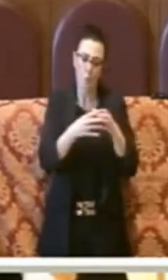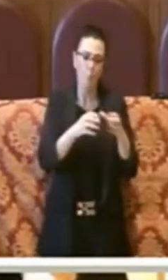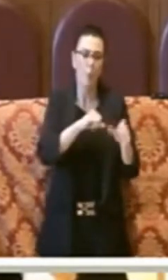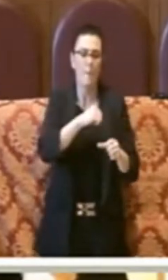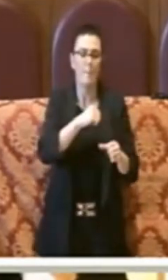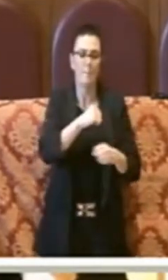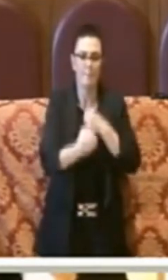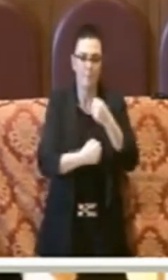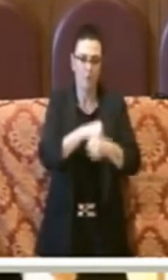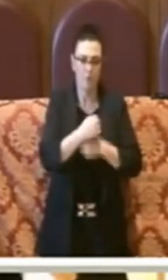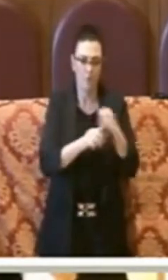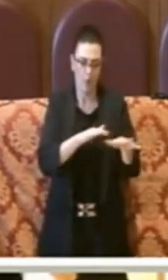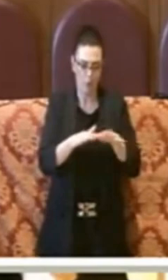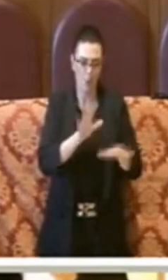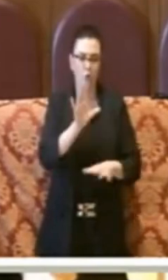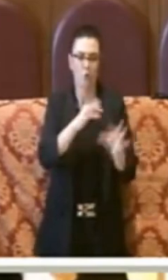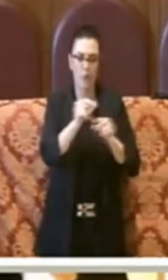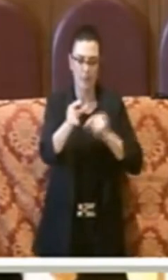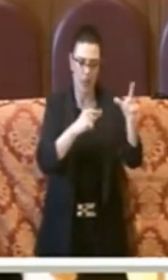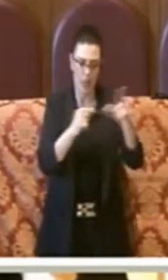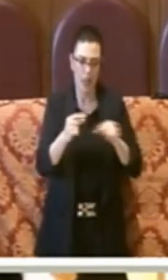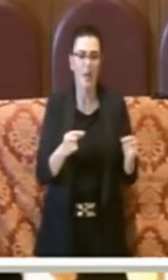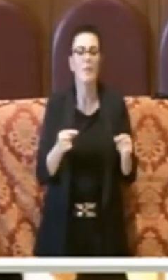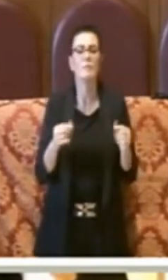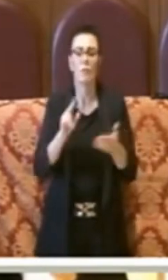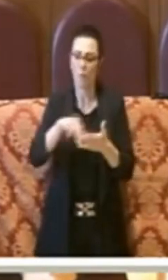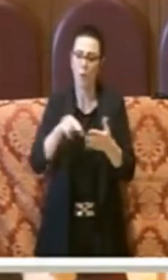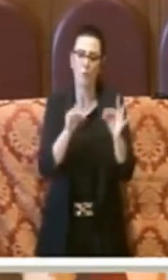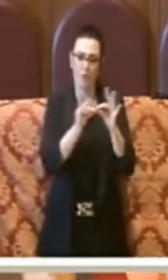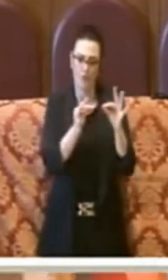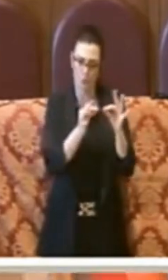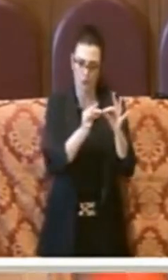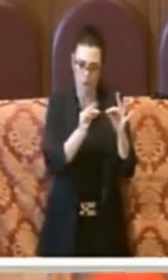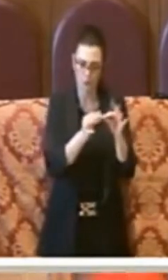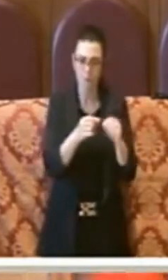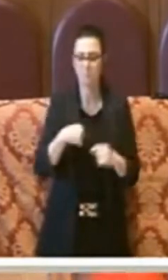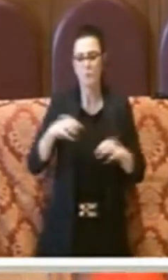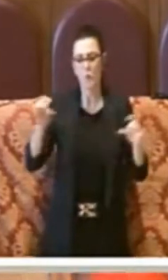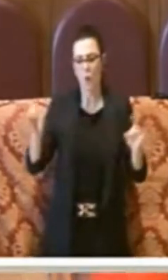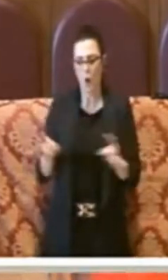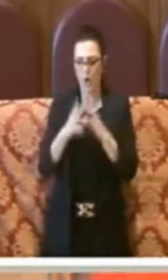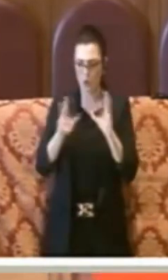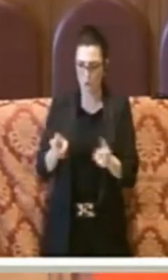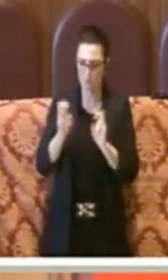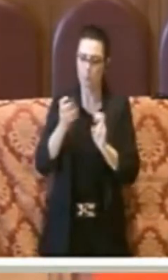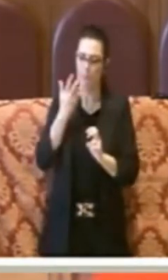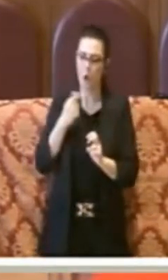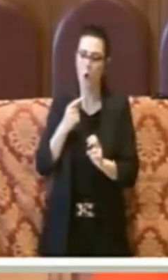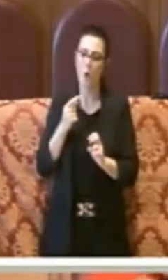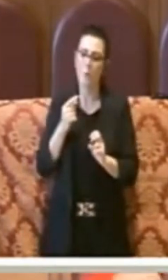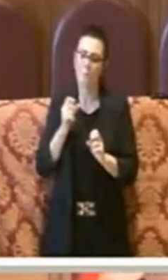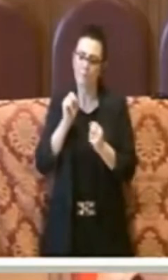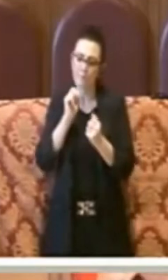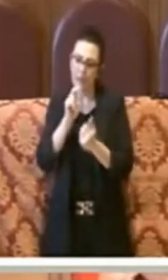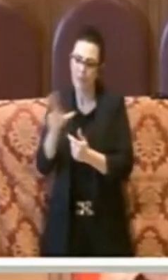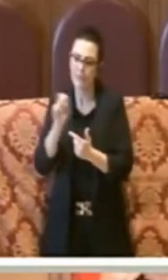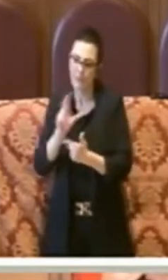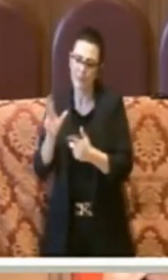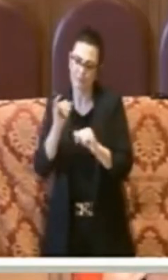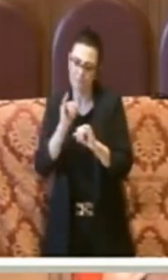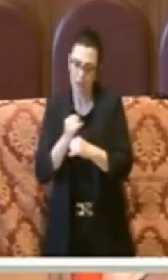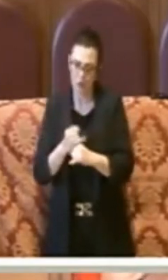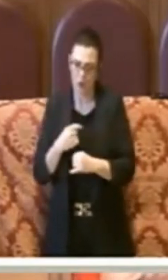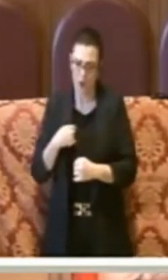Stelle, colgo l'occasione per fare un paio di precisazioni per rispondere a delle